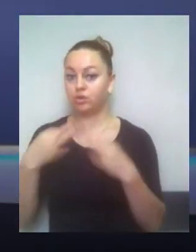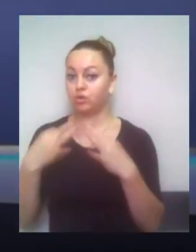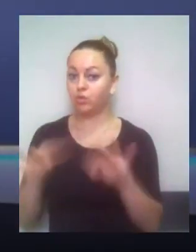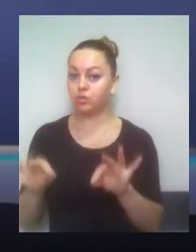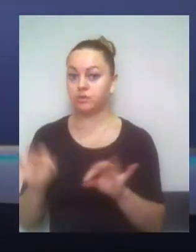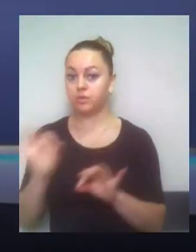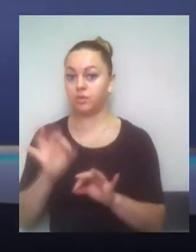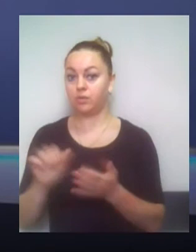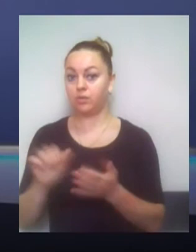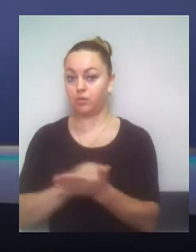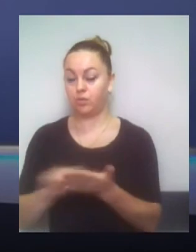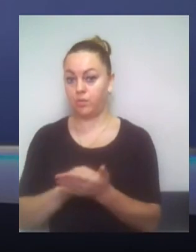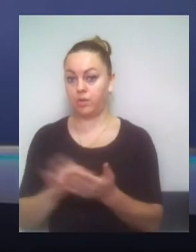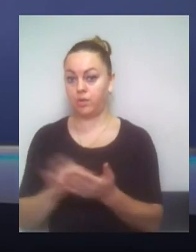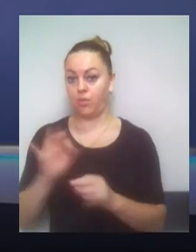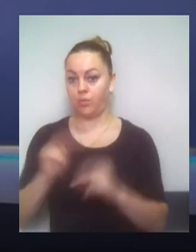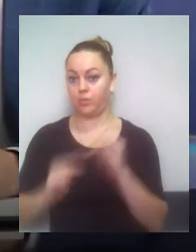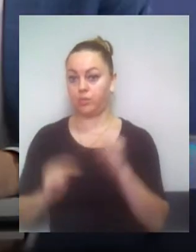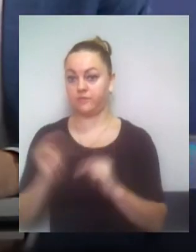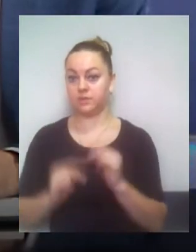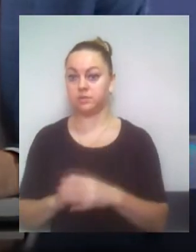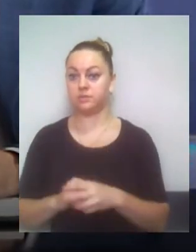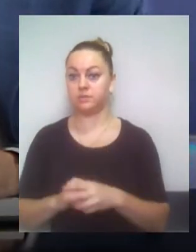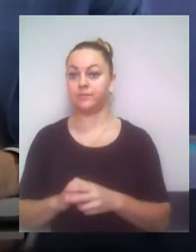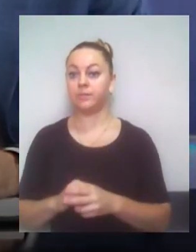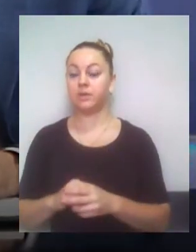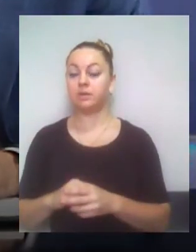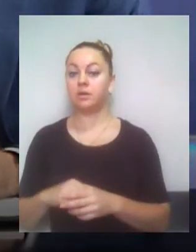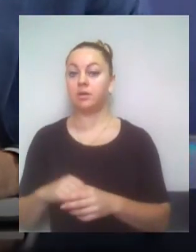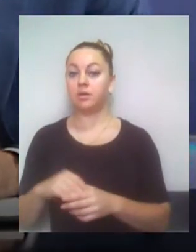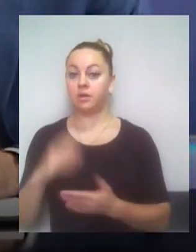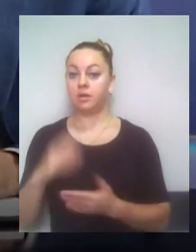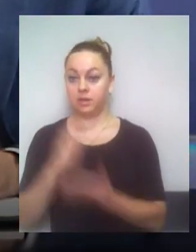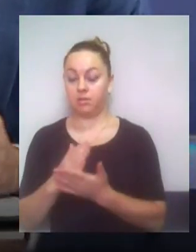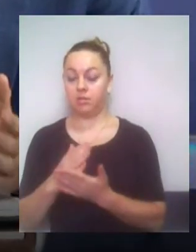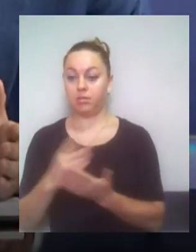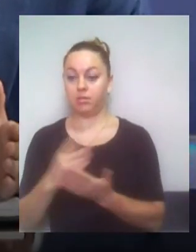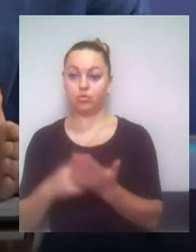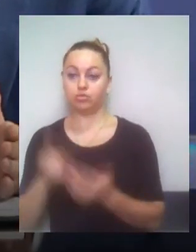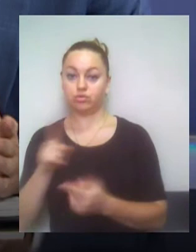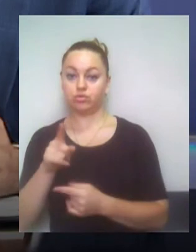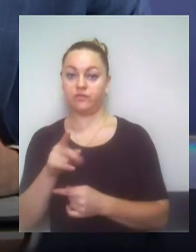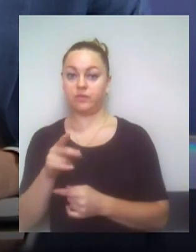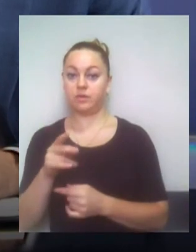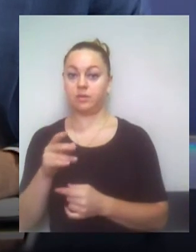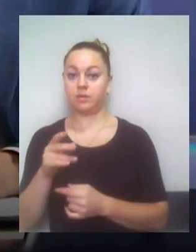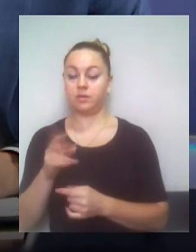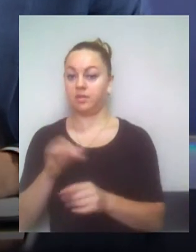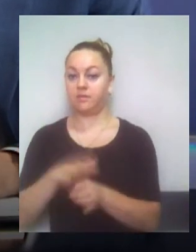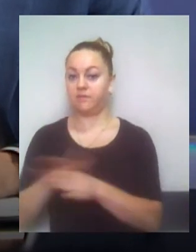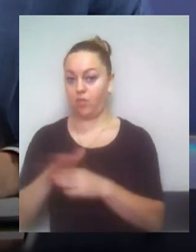Пане Олегу, ось фраза, що начебто ви нехтуєте приписам від міськради, від управління місцевого.